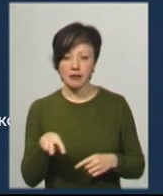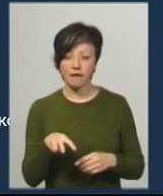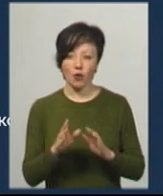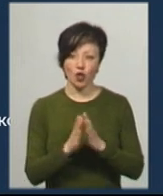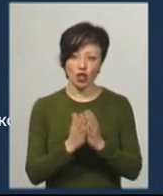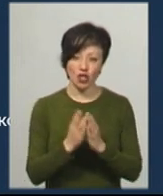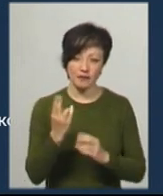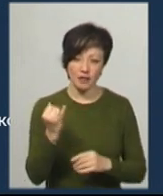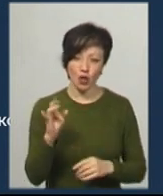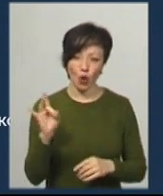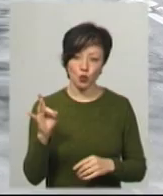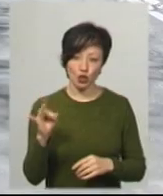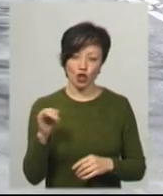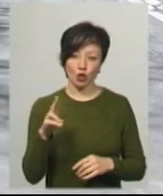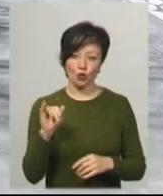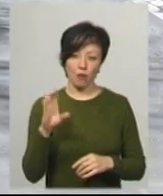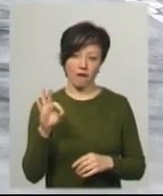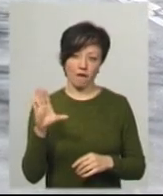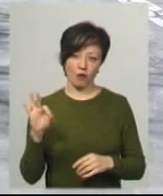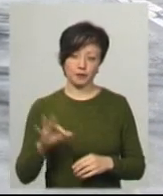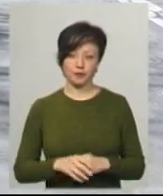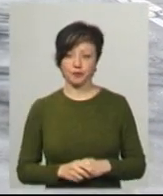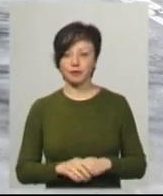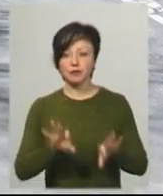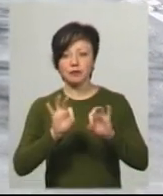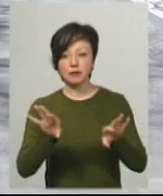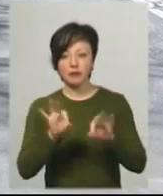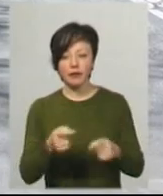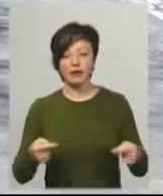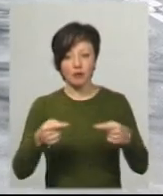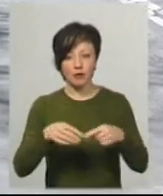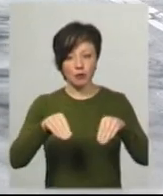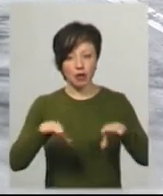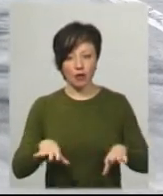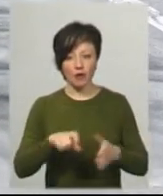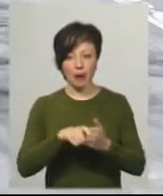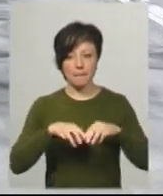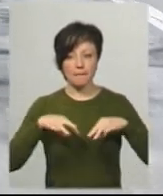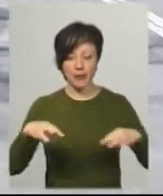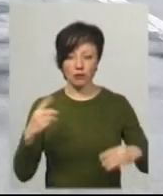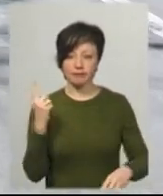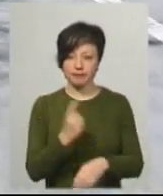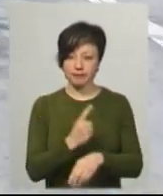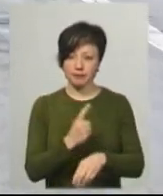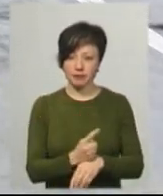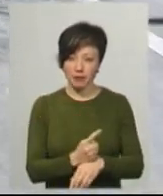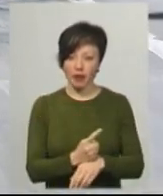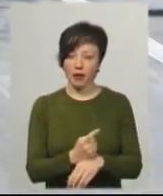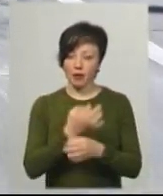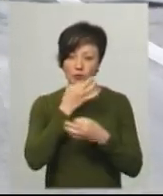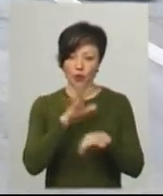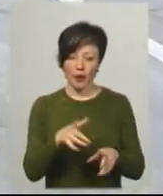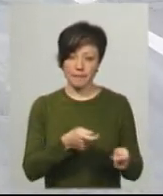Книжківці, Рожична і Дубава. Андрій Бондаренко додає, відповідно до постанови Кабміну заборонені регулярні та нерегулярні